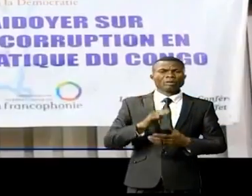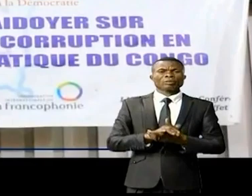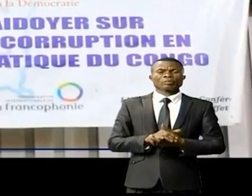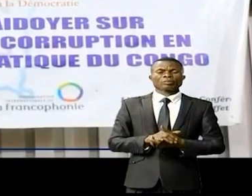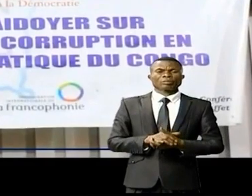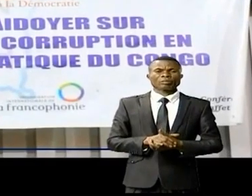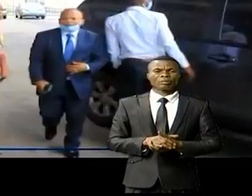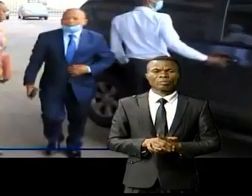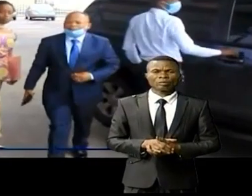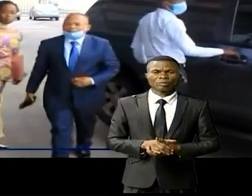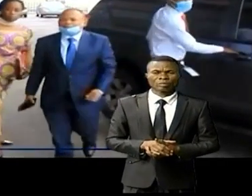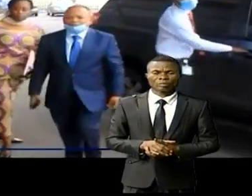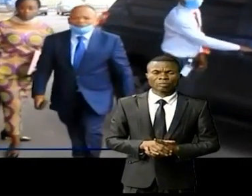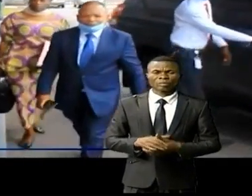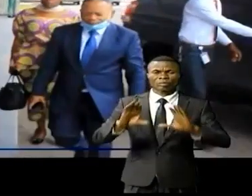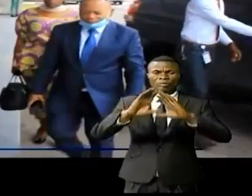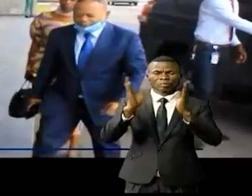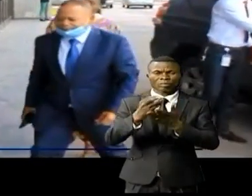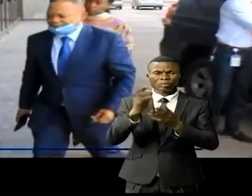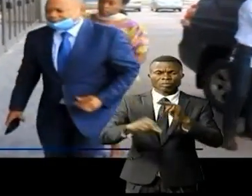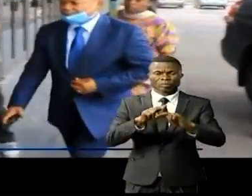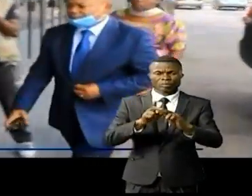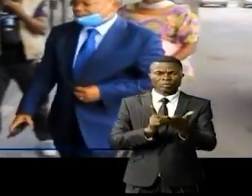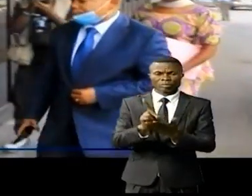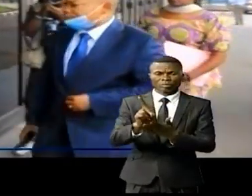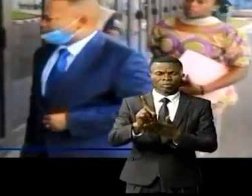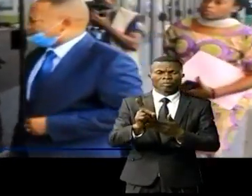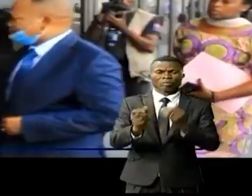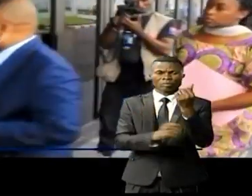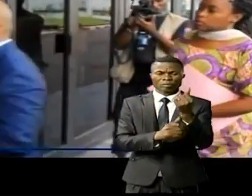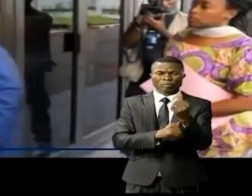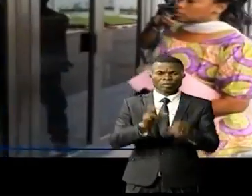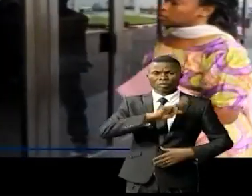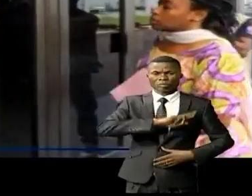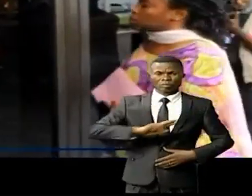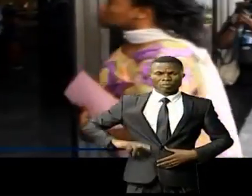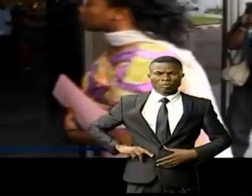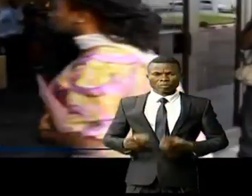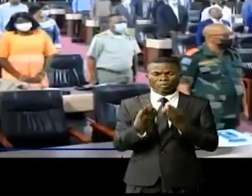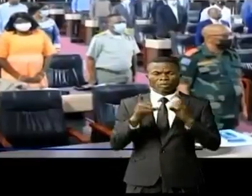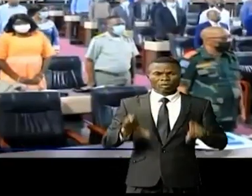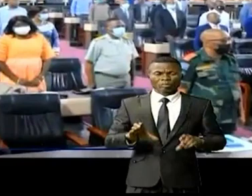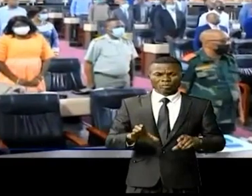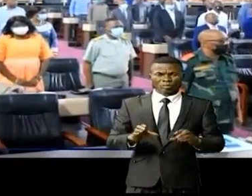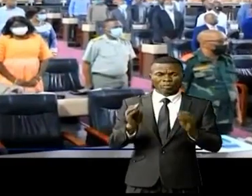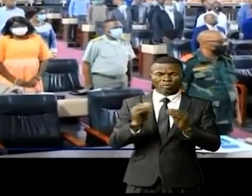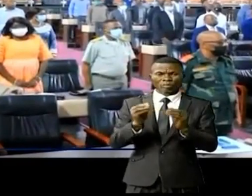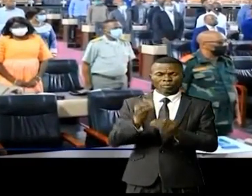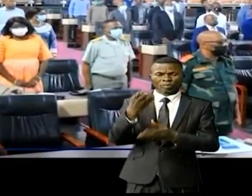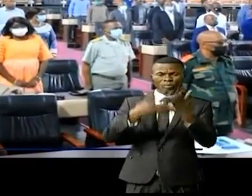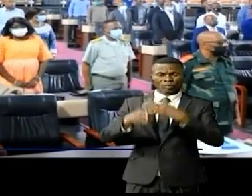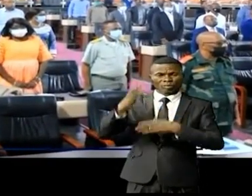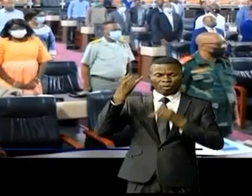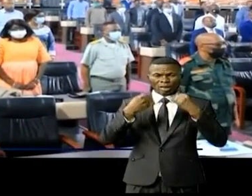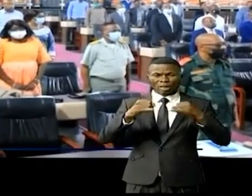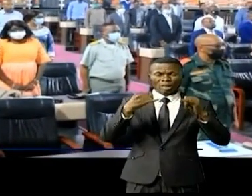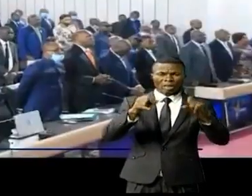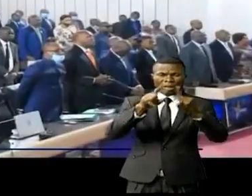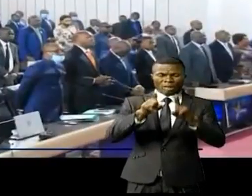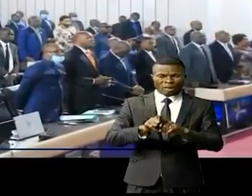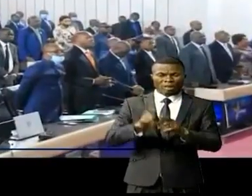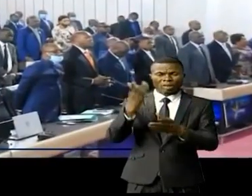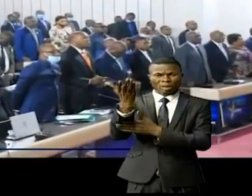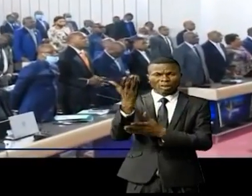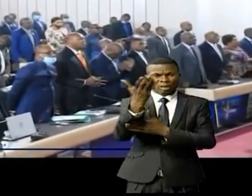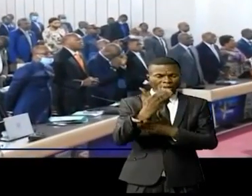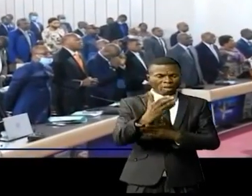...par la Commission nationale des droits de l'homme en République démocratique du Congo, l'atelier d'échange d'informations et de plaidoyer